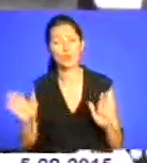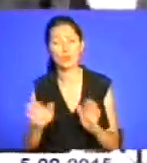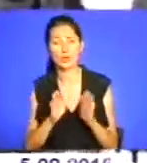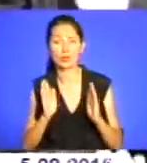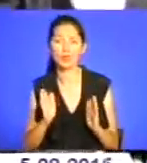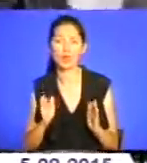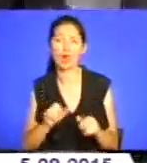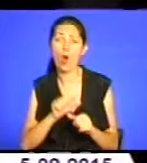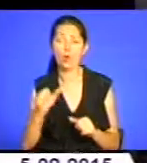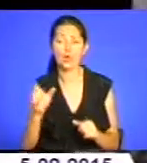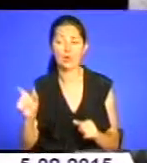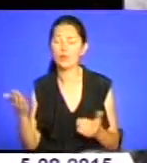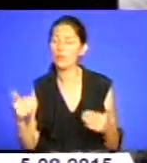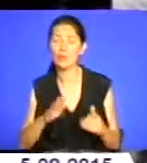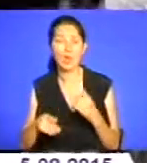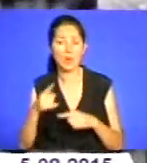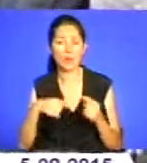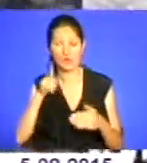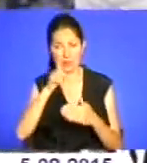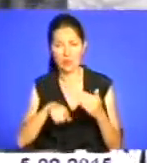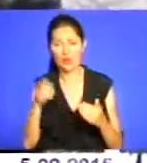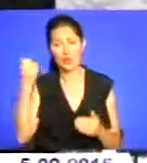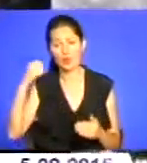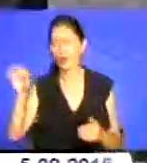прикладаються до загальної справи. Про кожного з них можна писати не лише книги, а